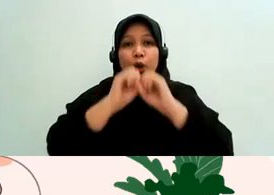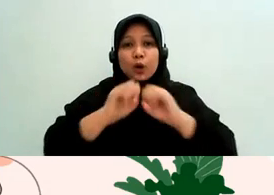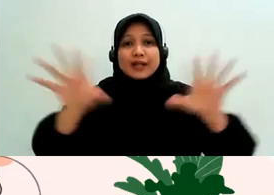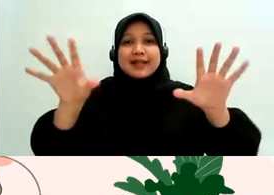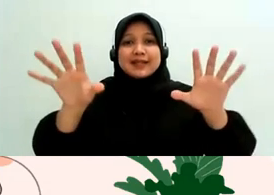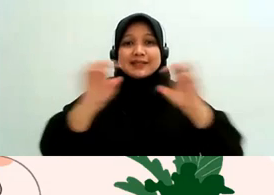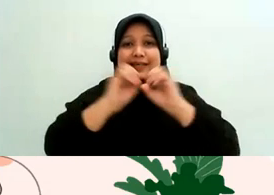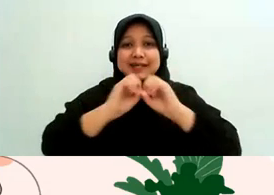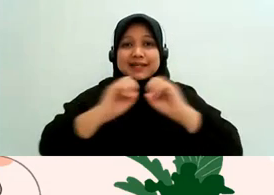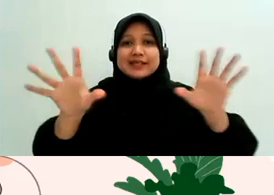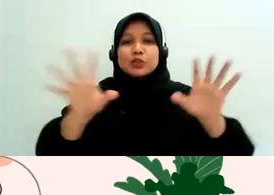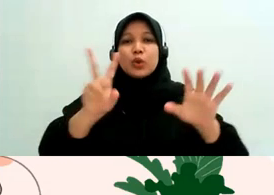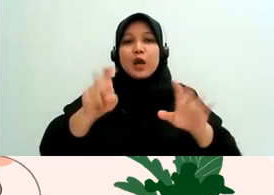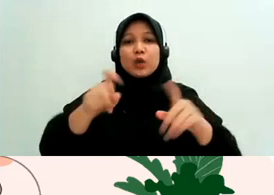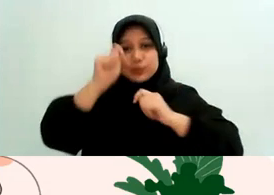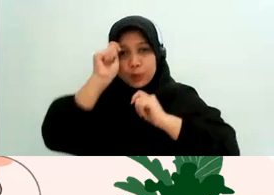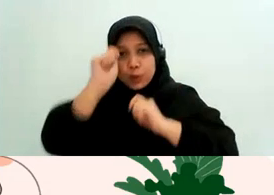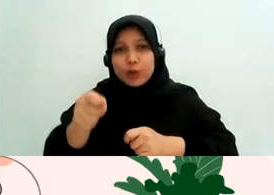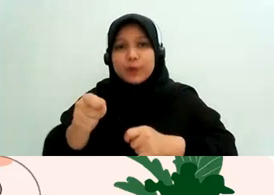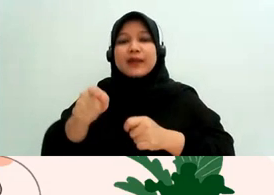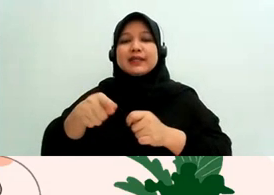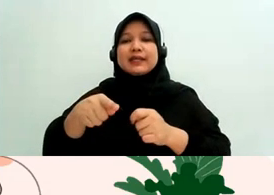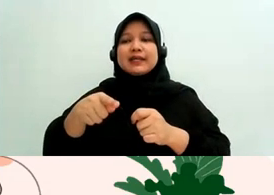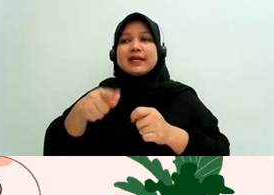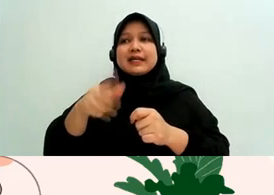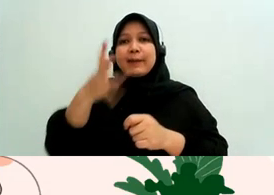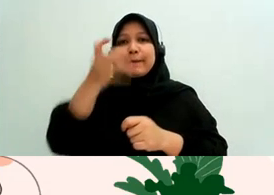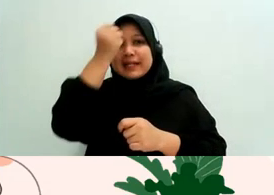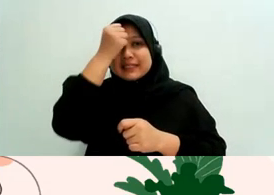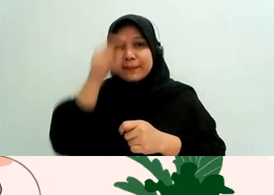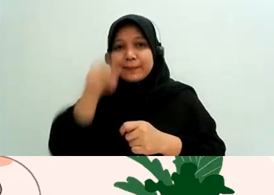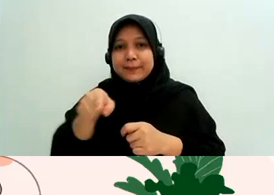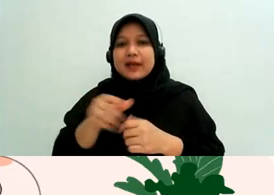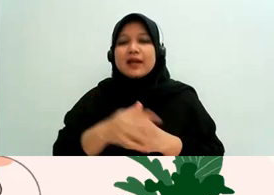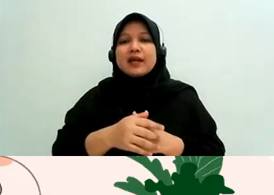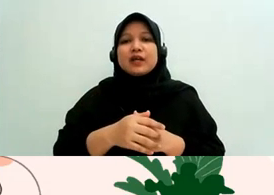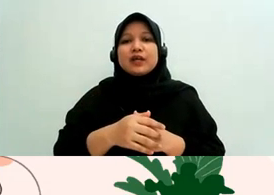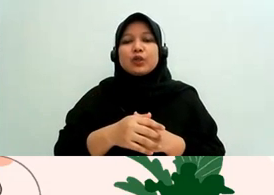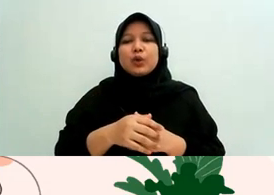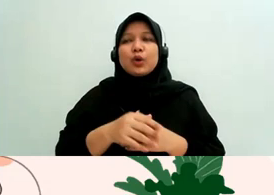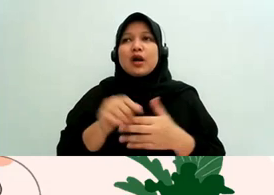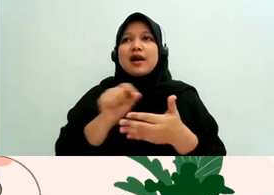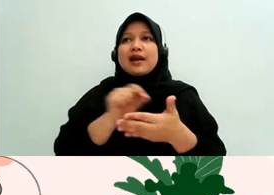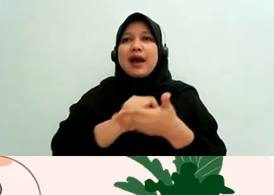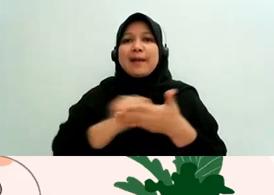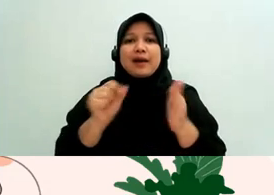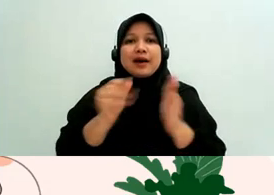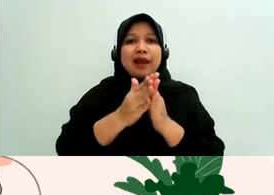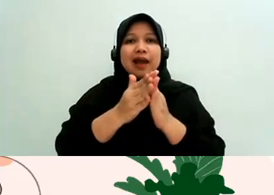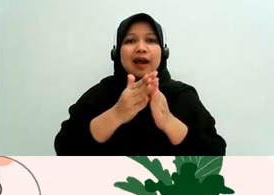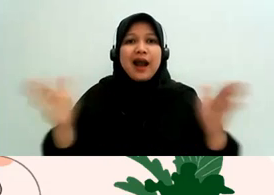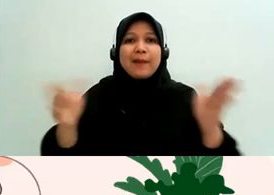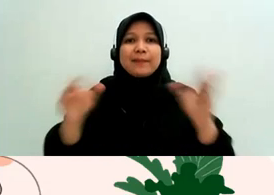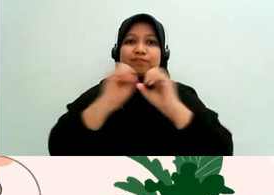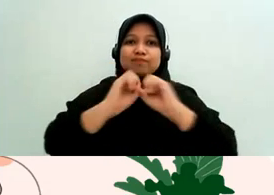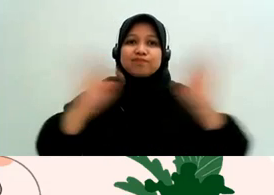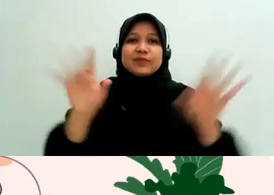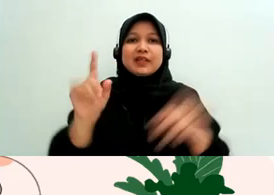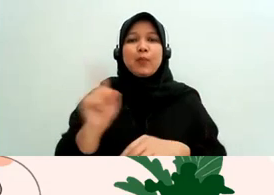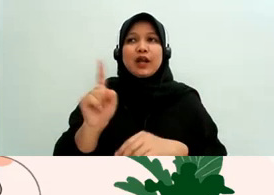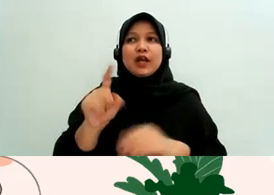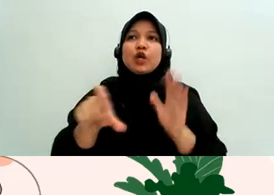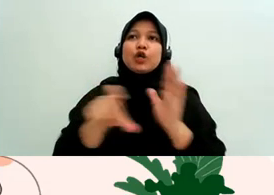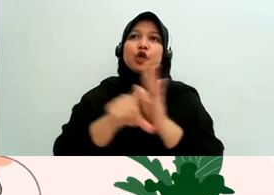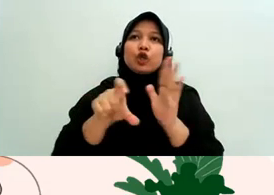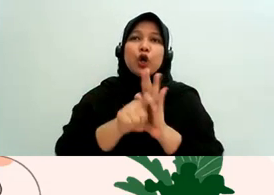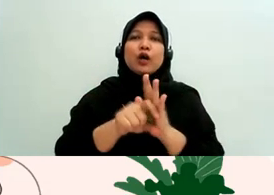menyebutkan nama lengkap tapi menggunakan identitas misalnya NSW 36